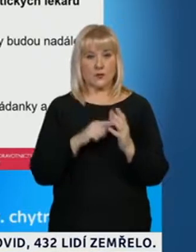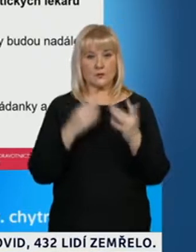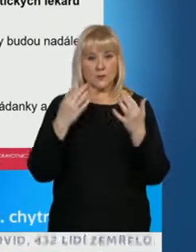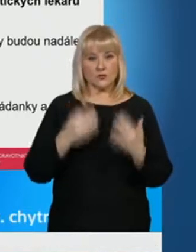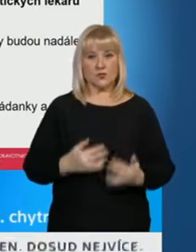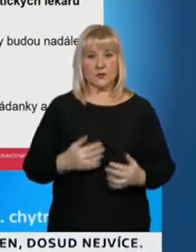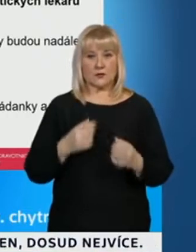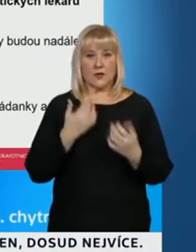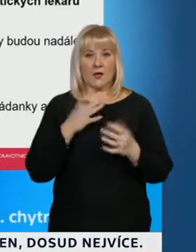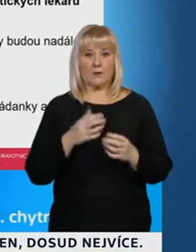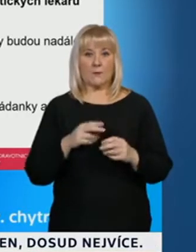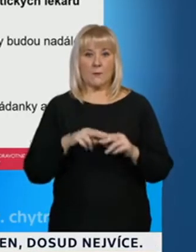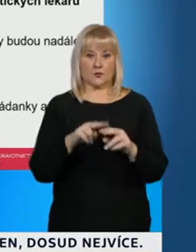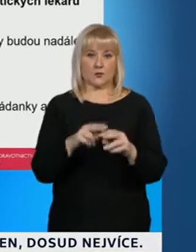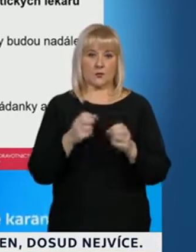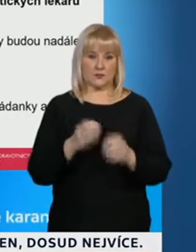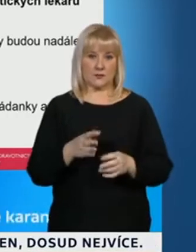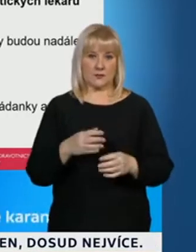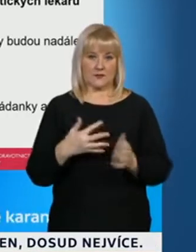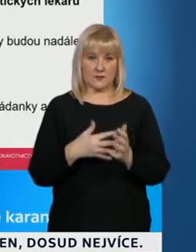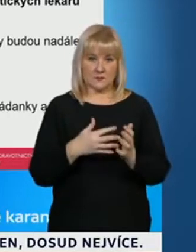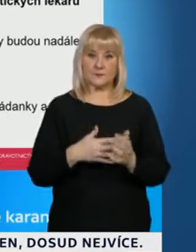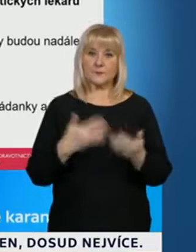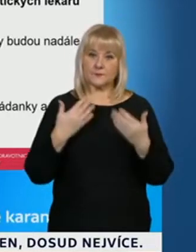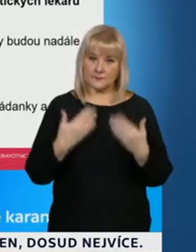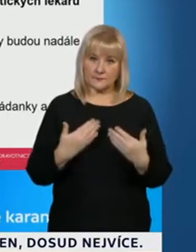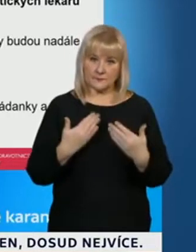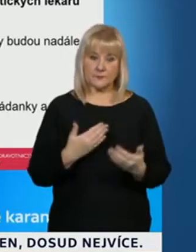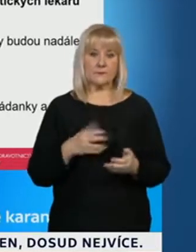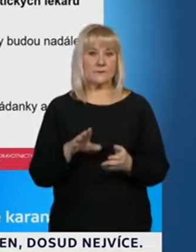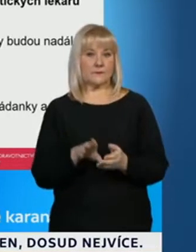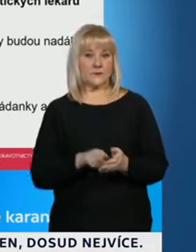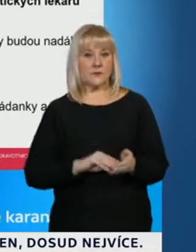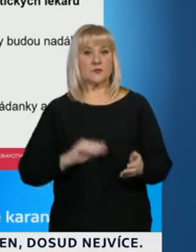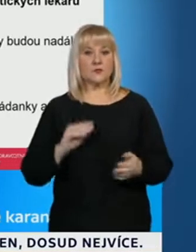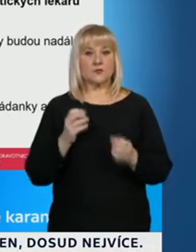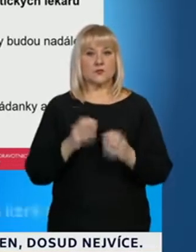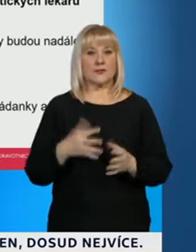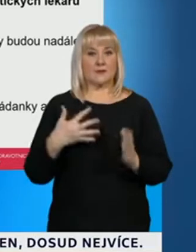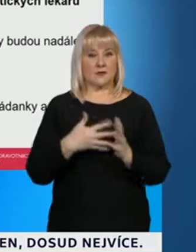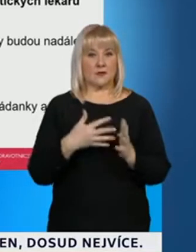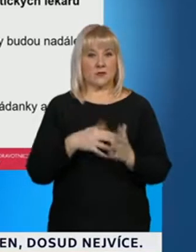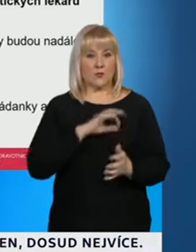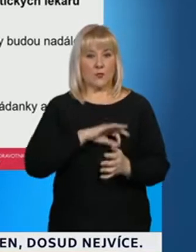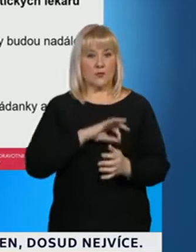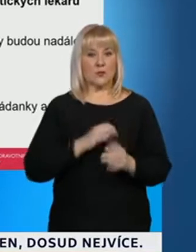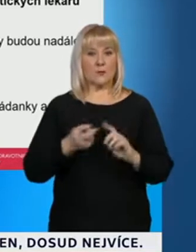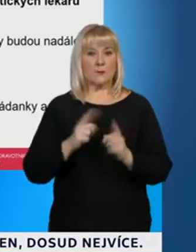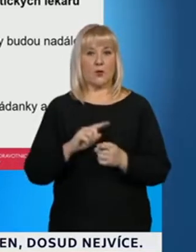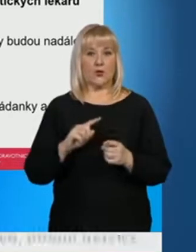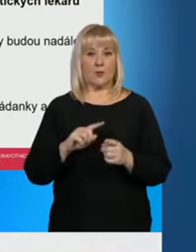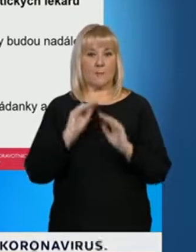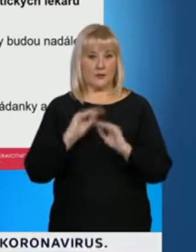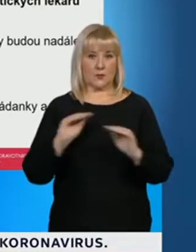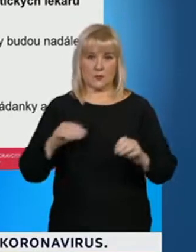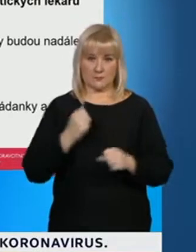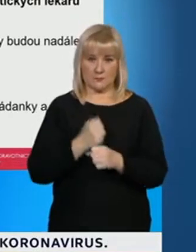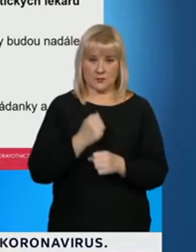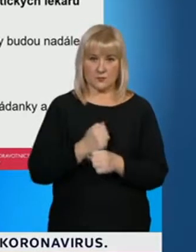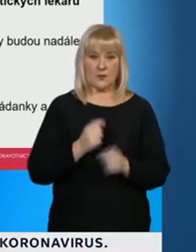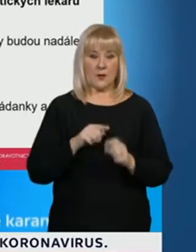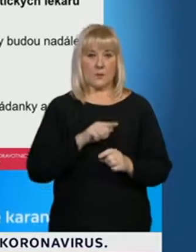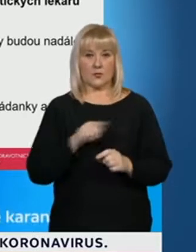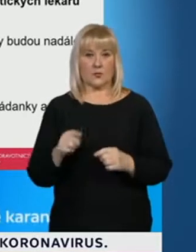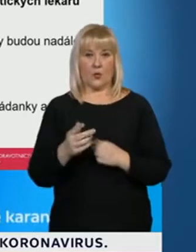testování. To znamená, dnešním den bylo zahájeno dobrovolné testování pedagogických pracovníků, které v vzhledu s plánem má probíhat do termínu